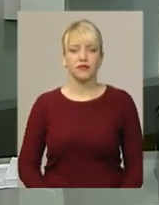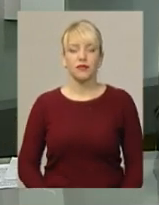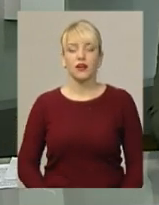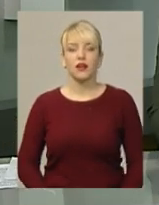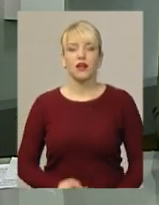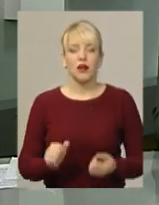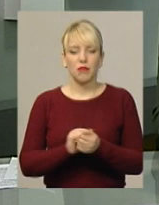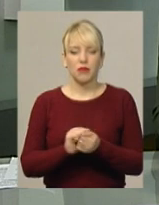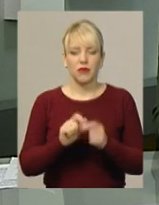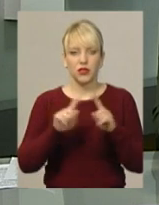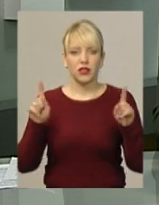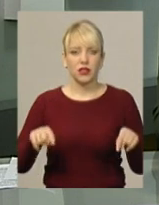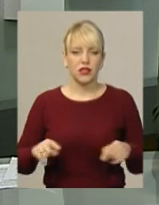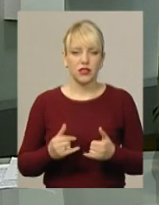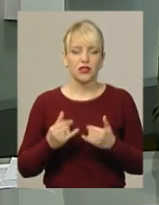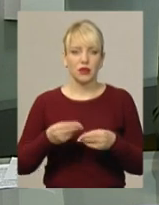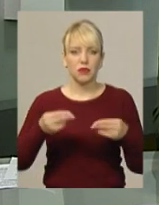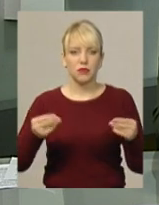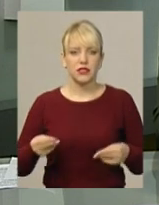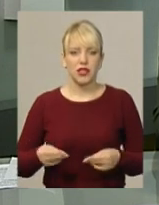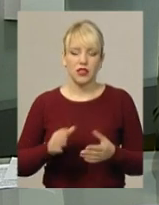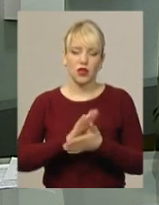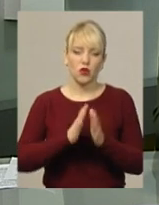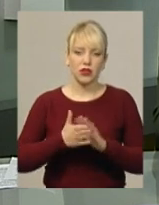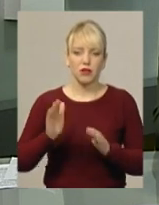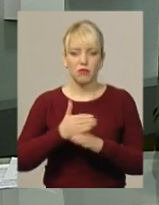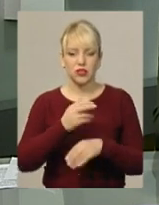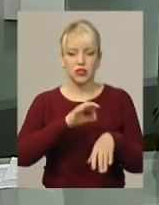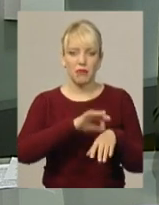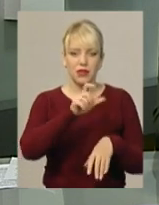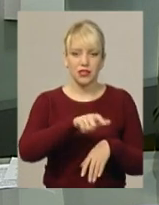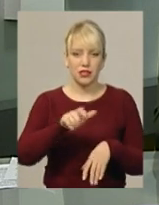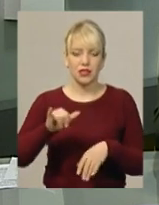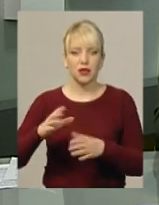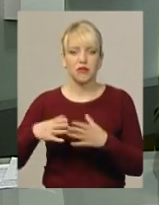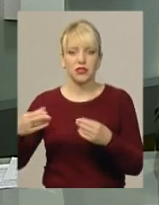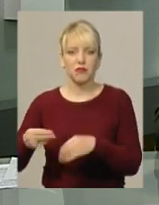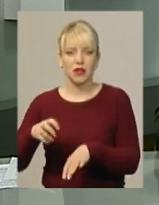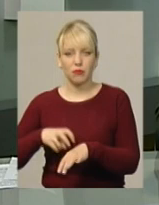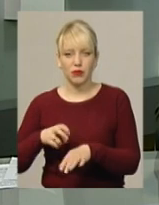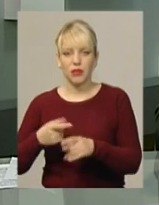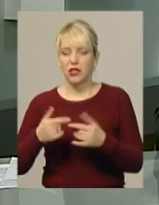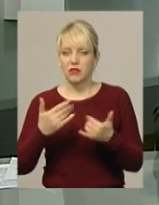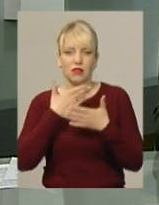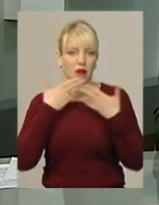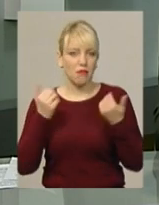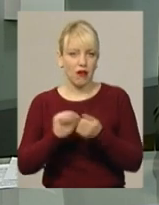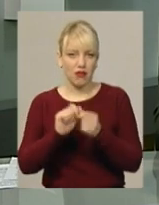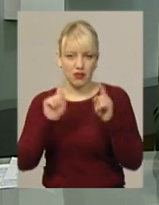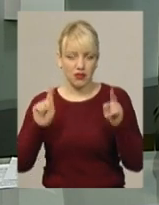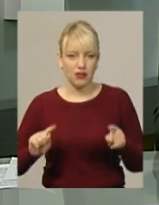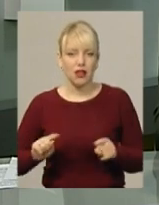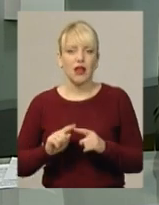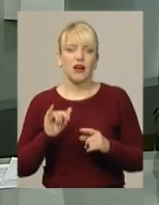Паперових декларацій для підписання контрактів між пацієнтами та сімейними лікарями у медичних закладах Хмельниччини немає. Хоча